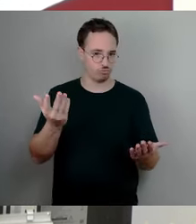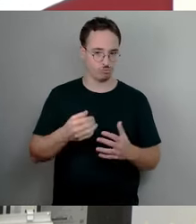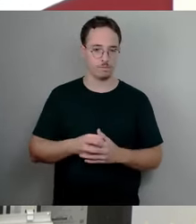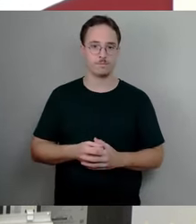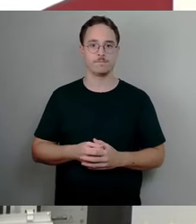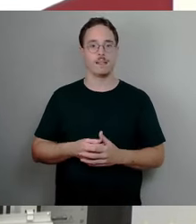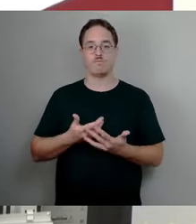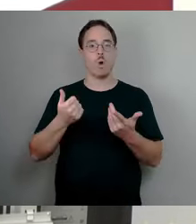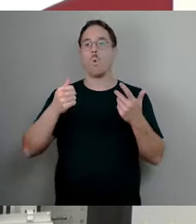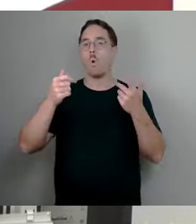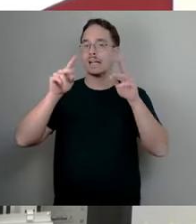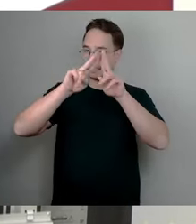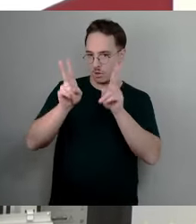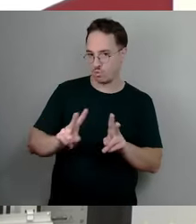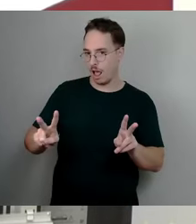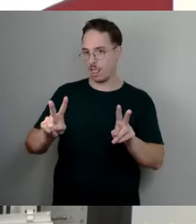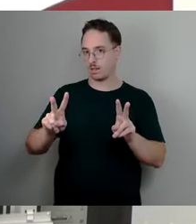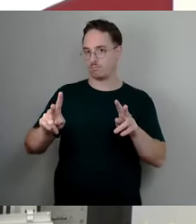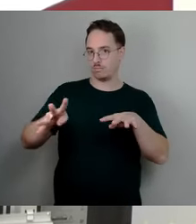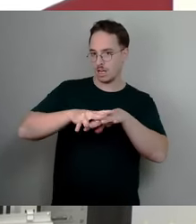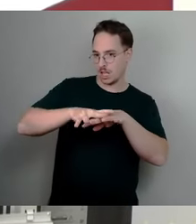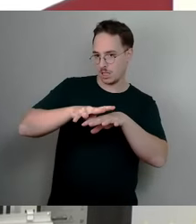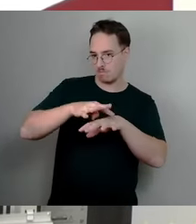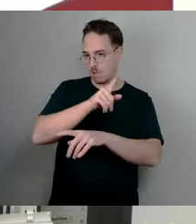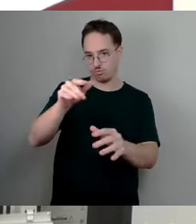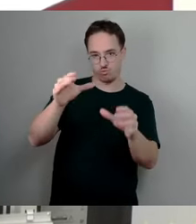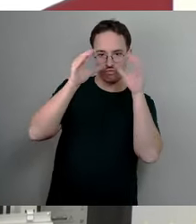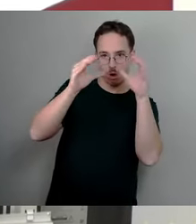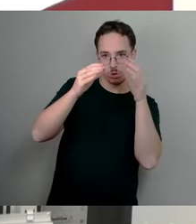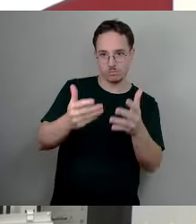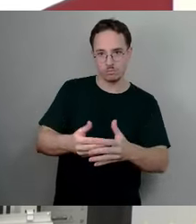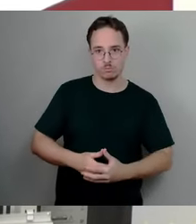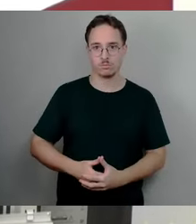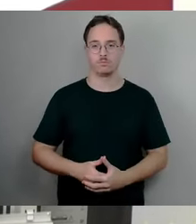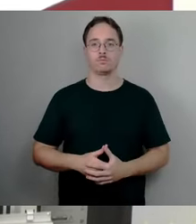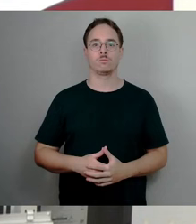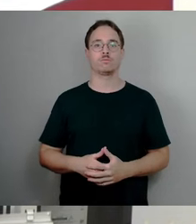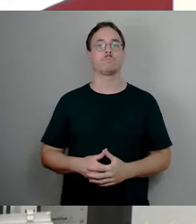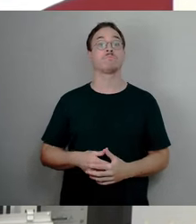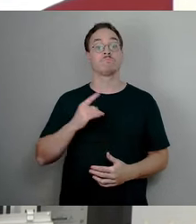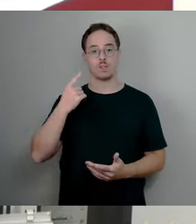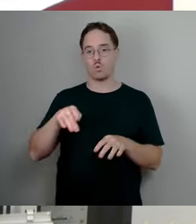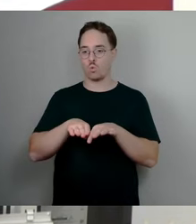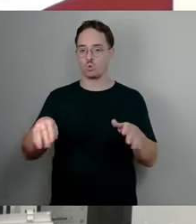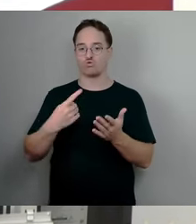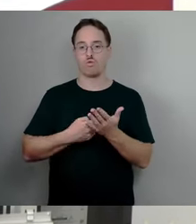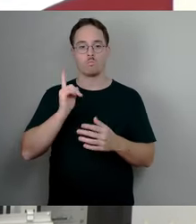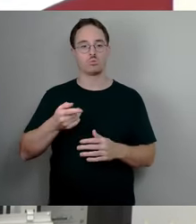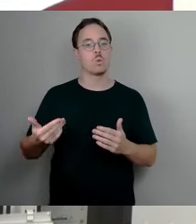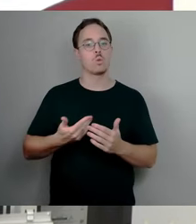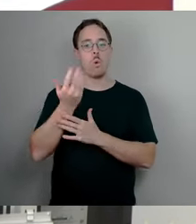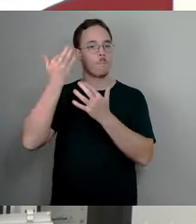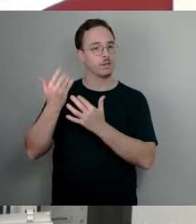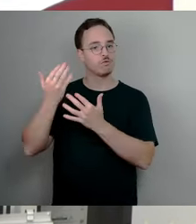Netz. Ganz kurz, die Grundsteuer, sie musste ja neu berechnet werden und das hat für ganz viel Verwirrung